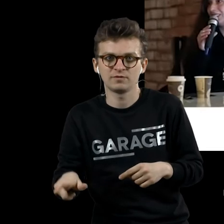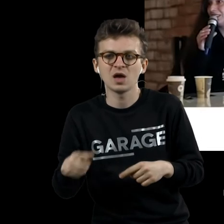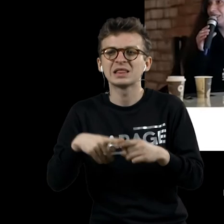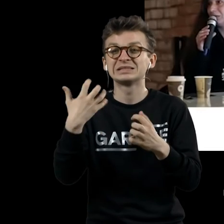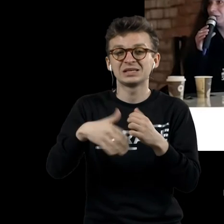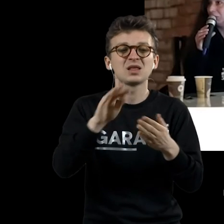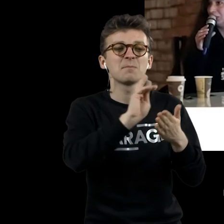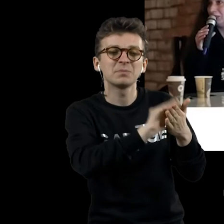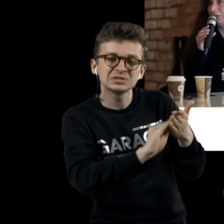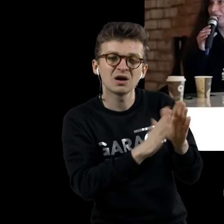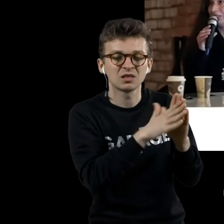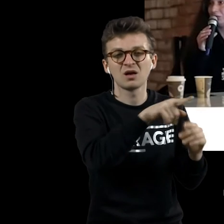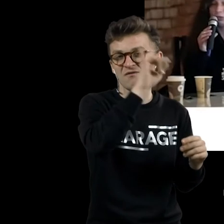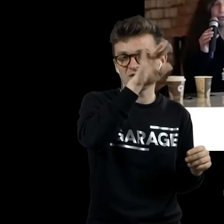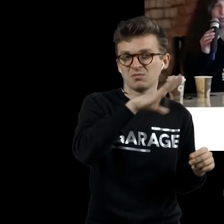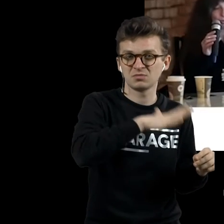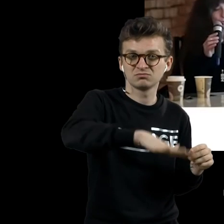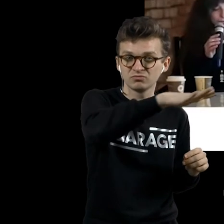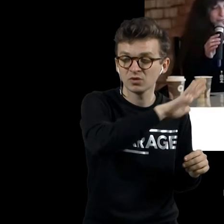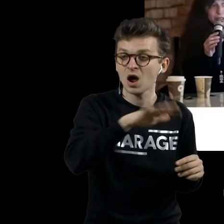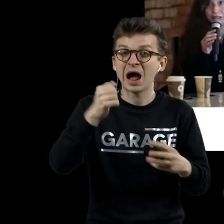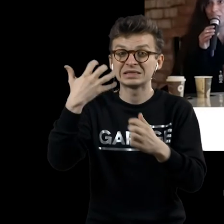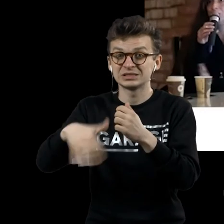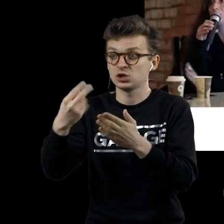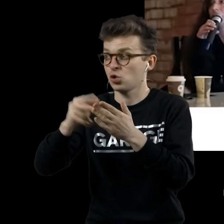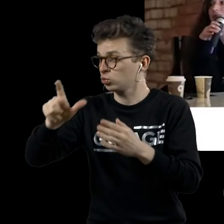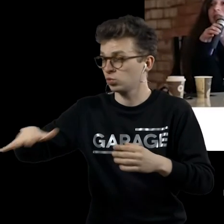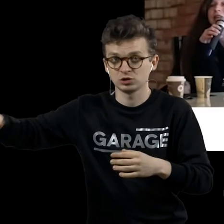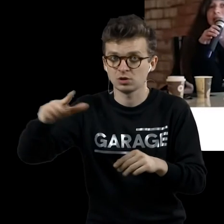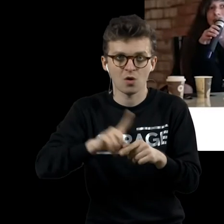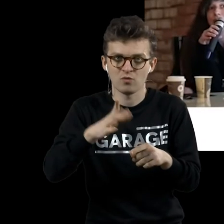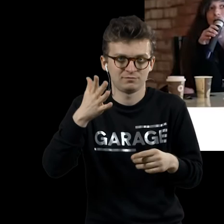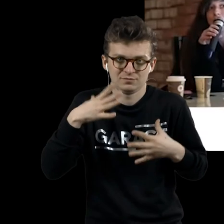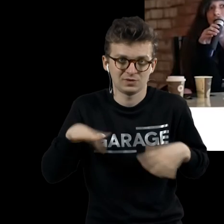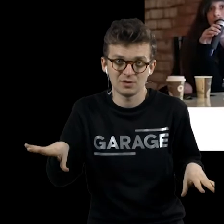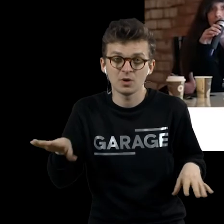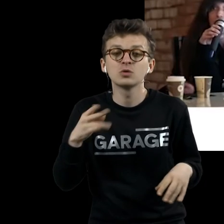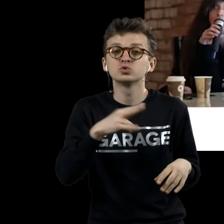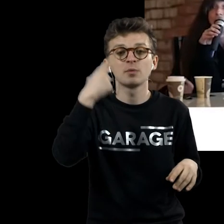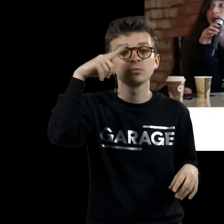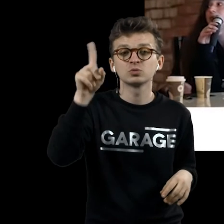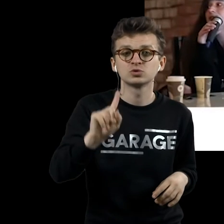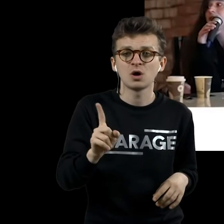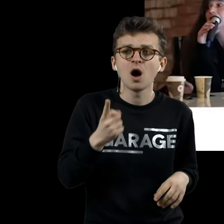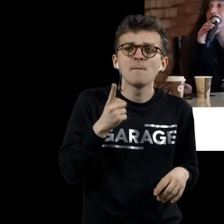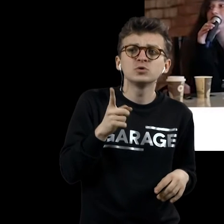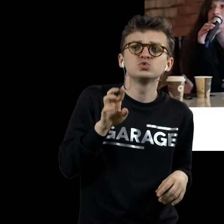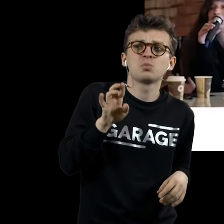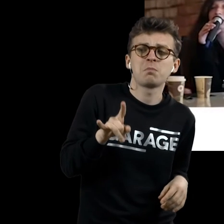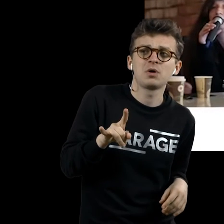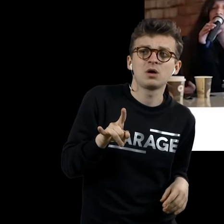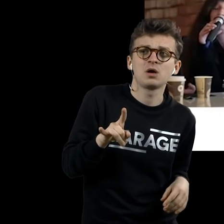писателей, вымышленный писатель. Но, в общем, не очень было принято среди художников. Он придумывает, а почему бы мне не